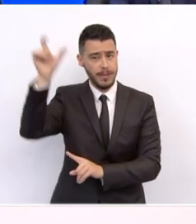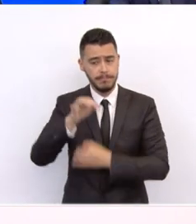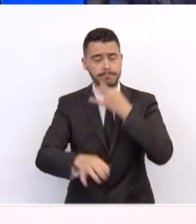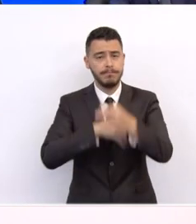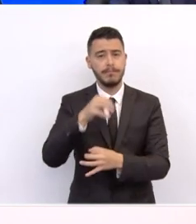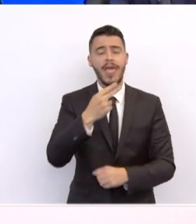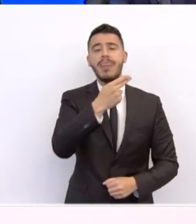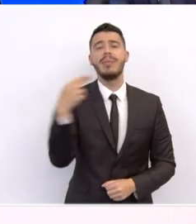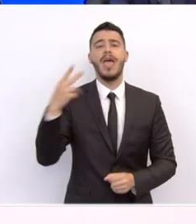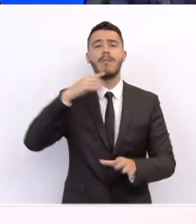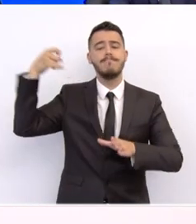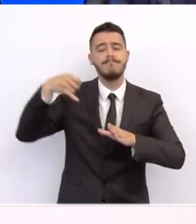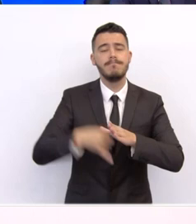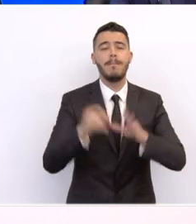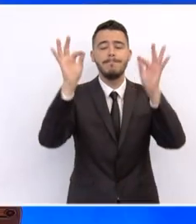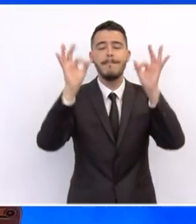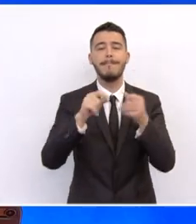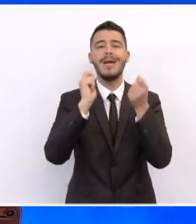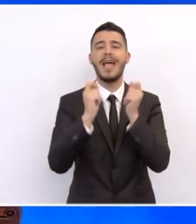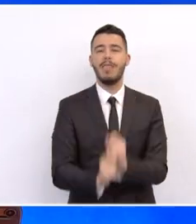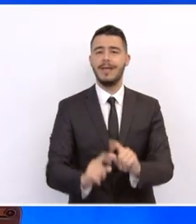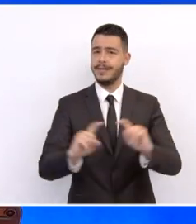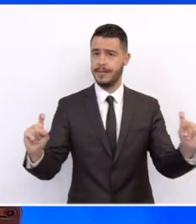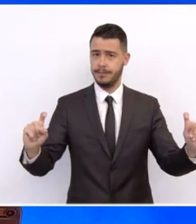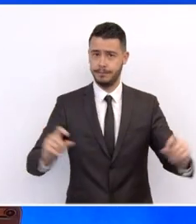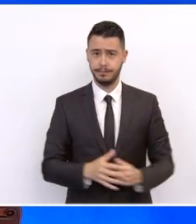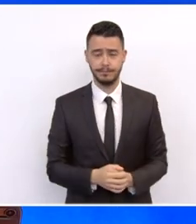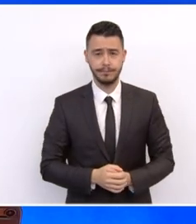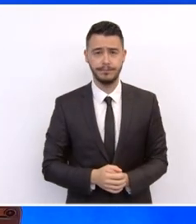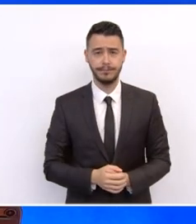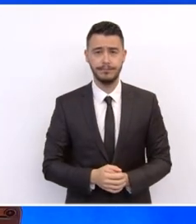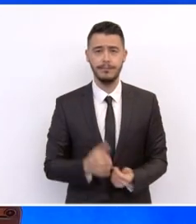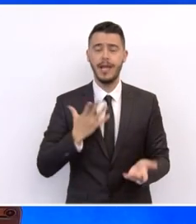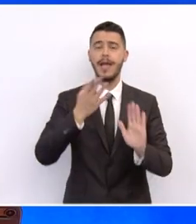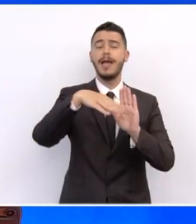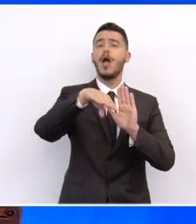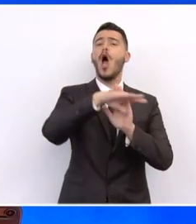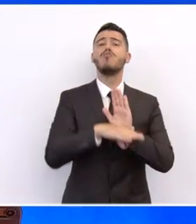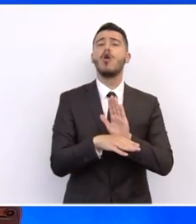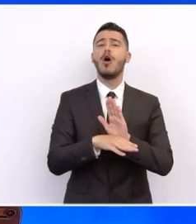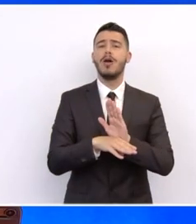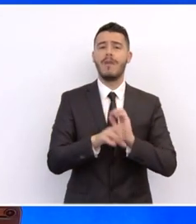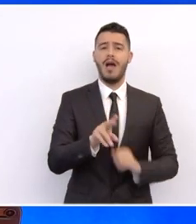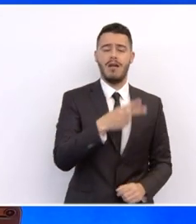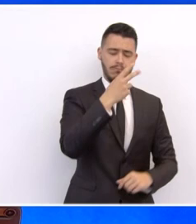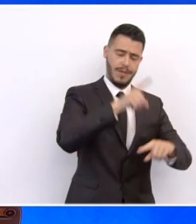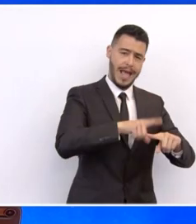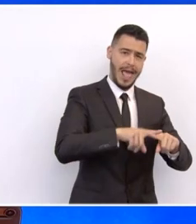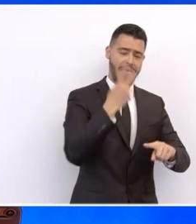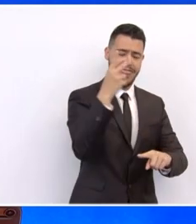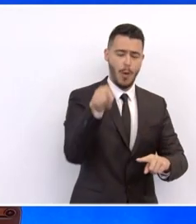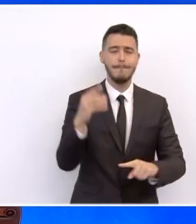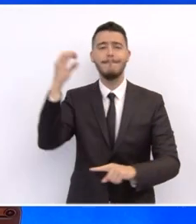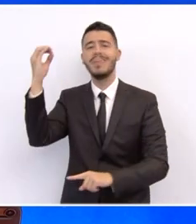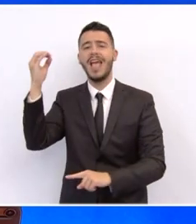Ευχαριστώ πολύ Νίκο. Καλημέρα σας. Τι είναι το πρόγραμμα Ελλάδα 2.0. Είναι ένα συνεκτικό σχέδιο επενδύσεων και